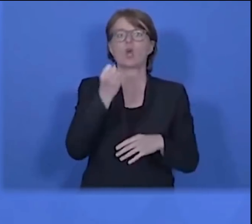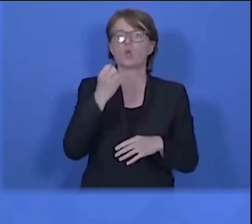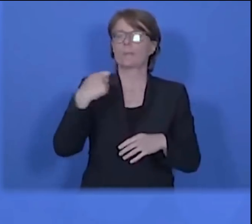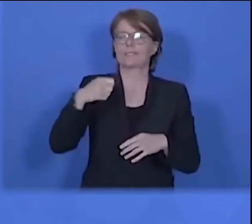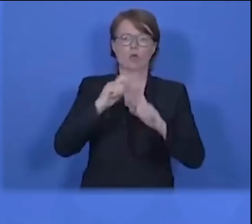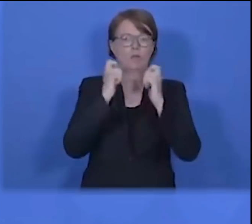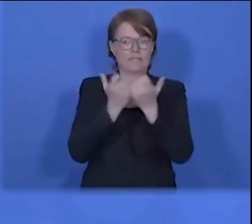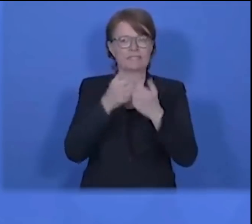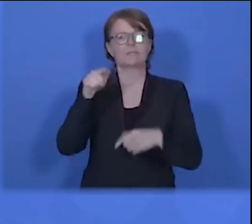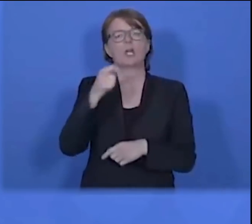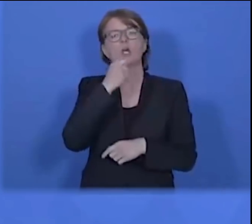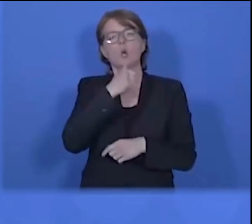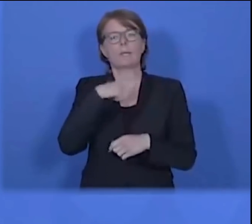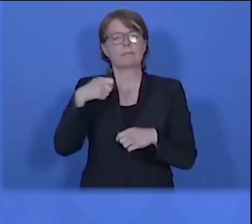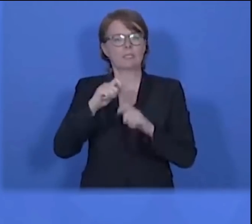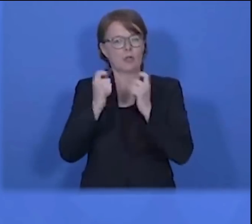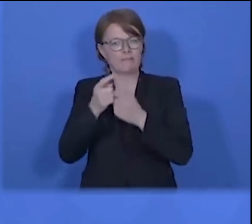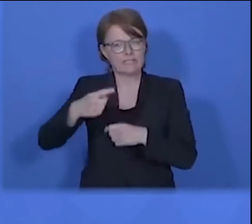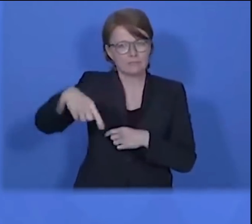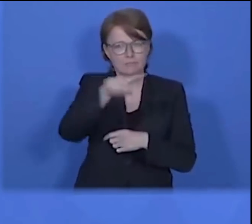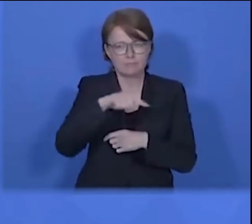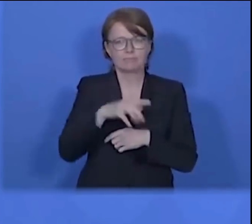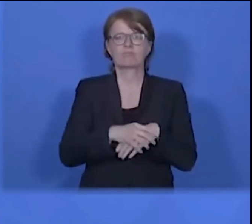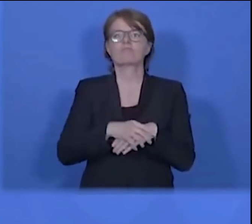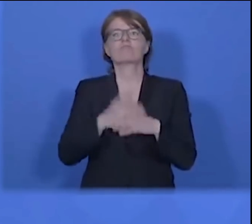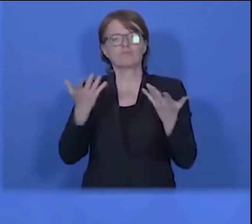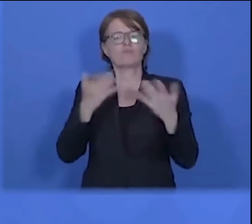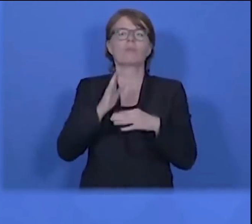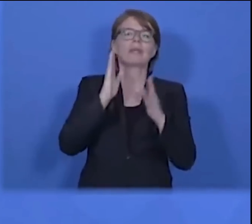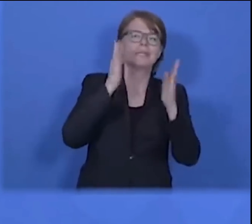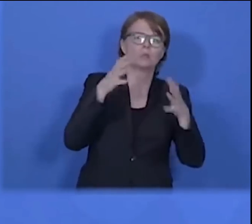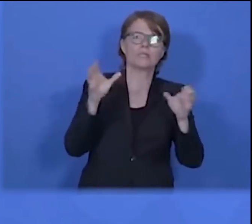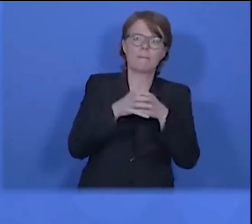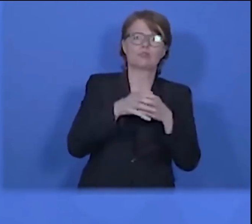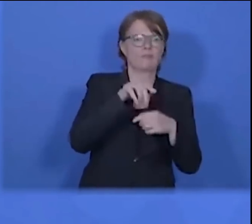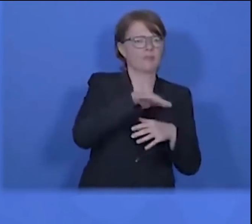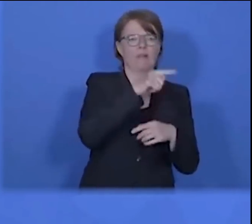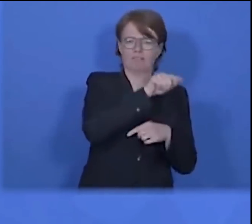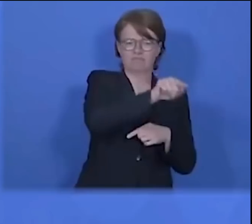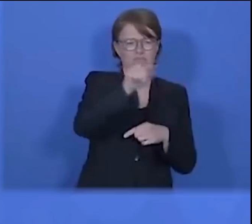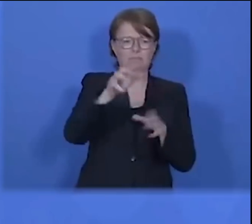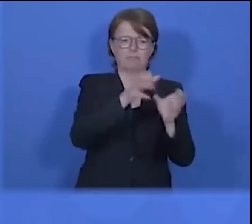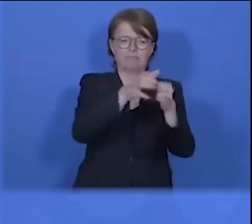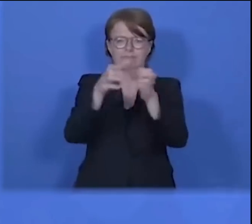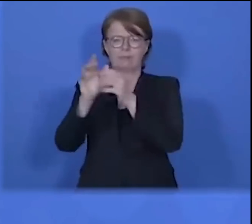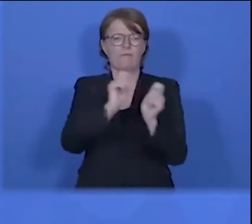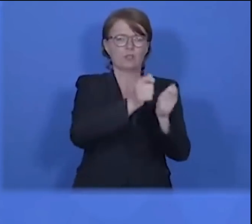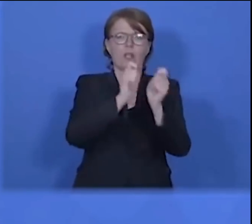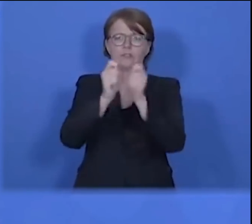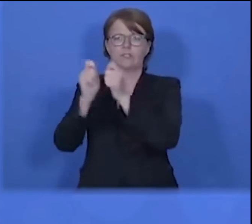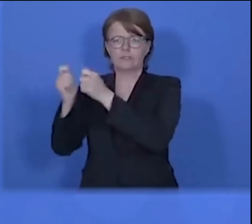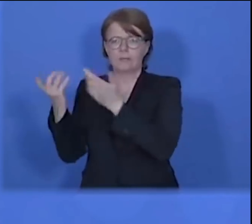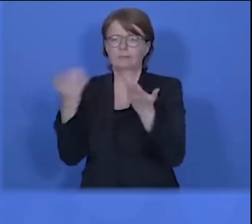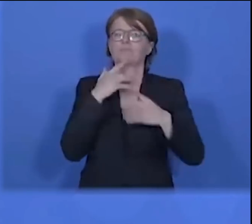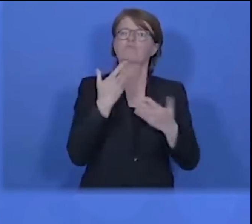Kultusministerkonferenz, der Jugendministerkonferenz, die Vorschläge der Religionsgemeinschaften, die wir jetzt alle gesehen haben, sind